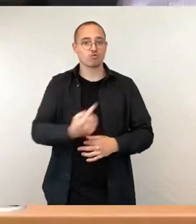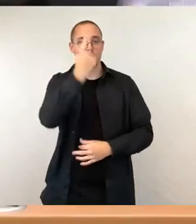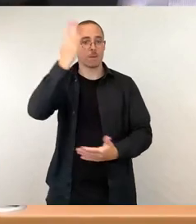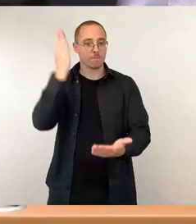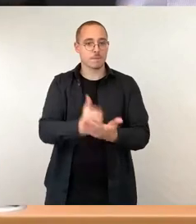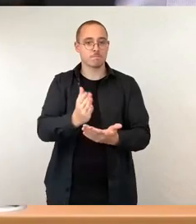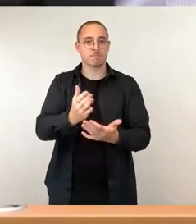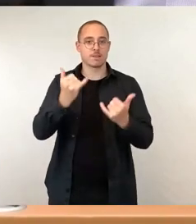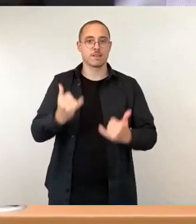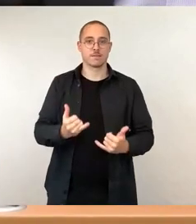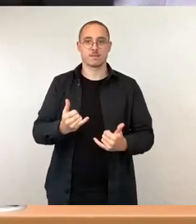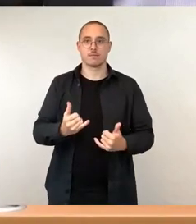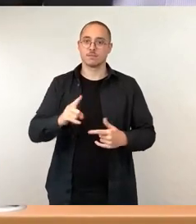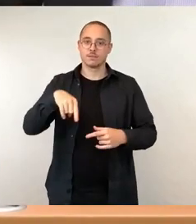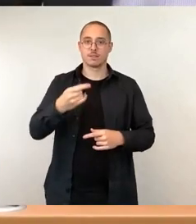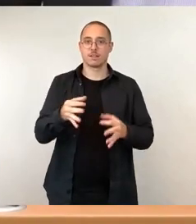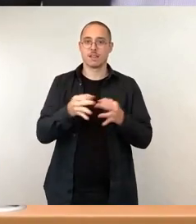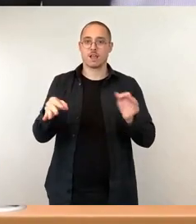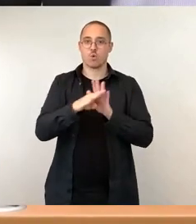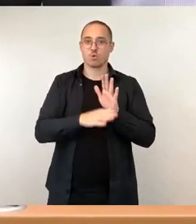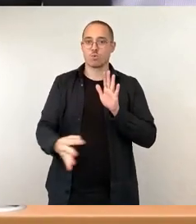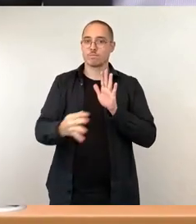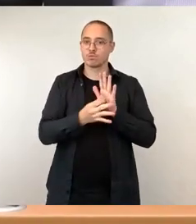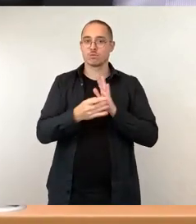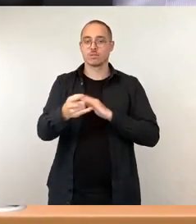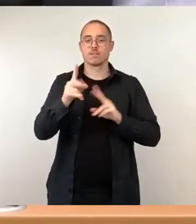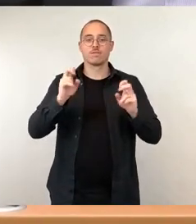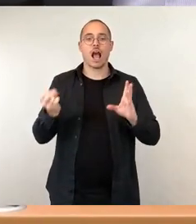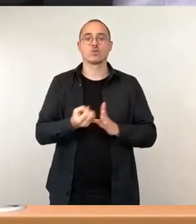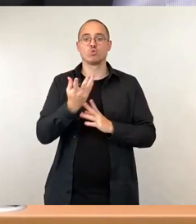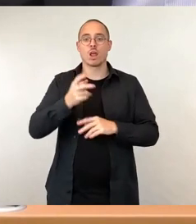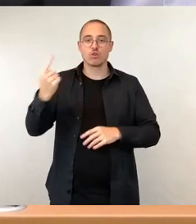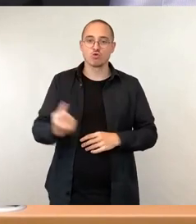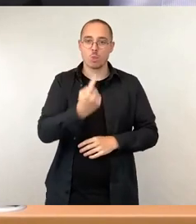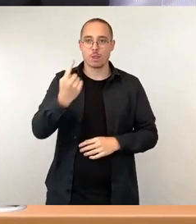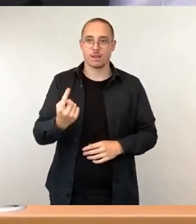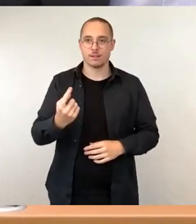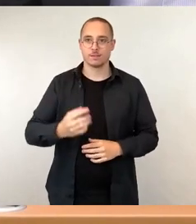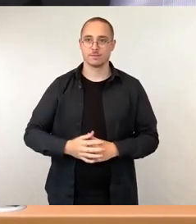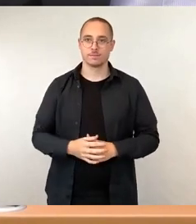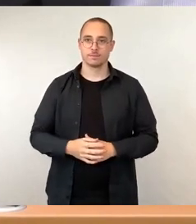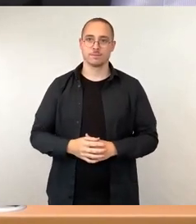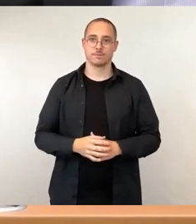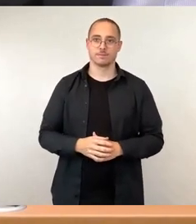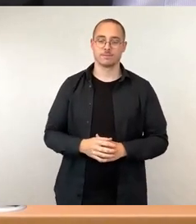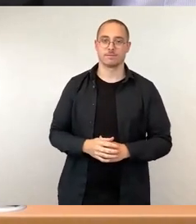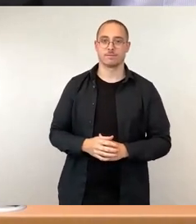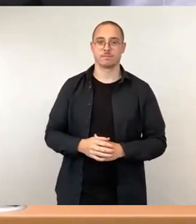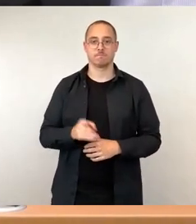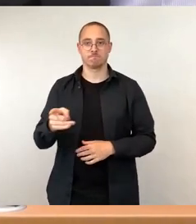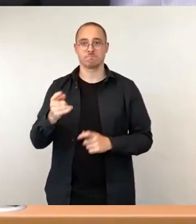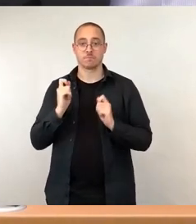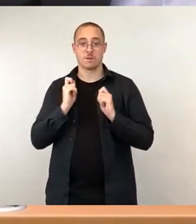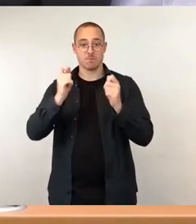Das ist Tagesordnungspunkt, das ist die aktuelle Stunde und hier ist einreicher die Fraktion